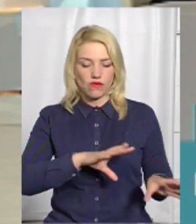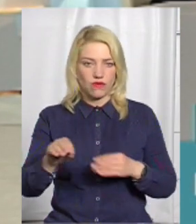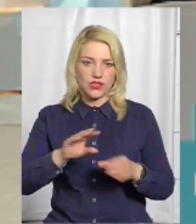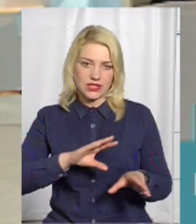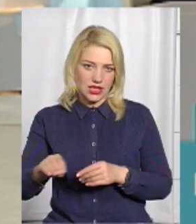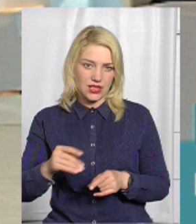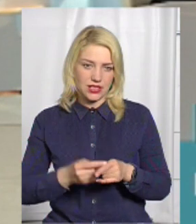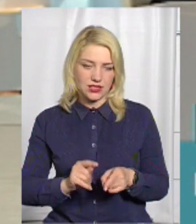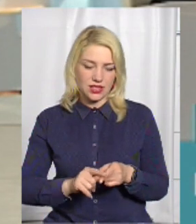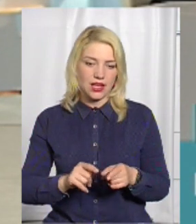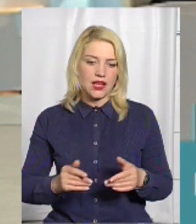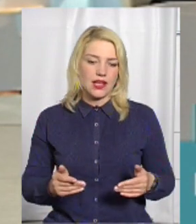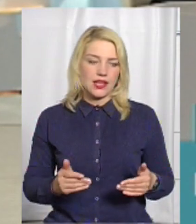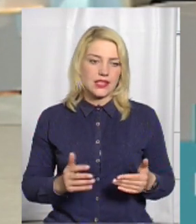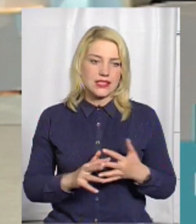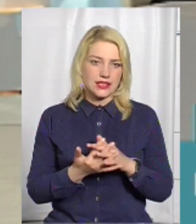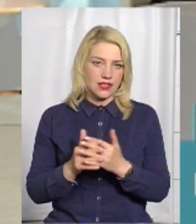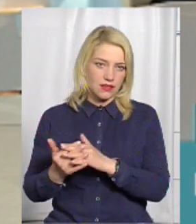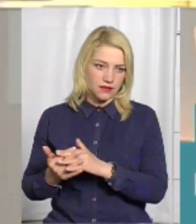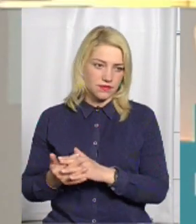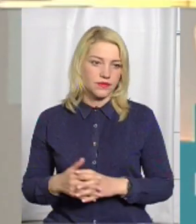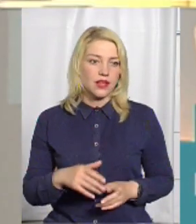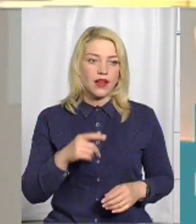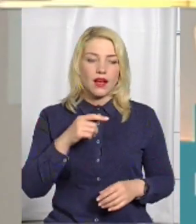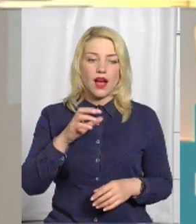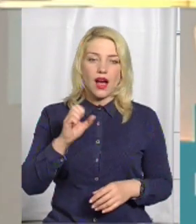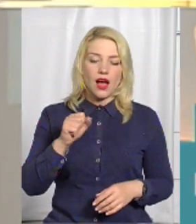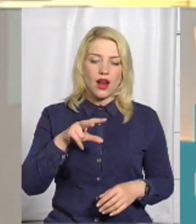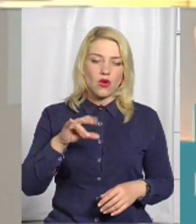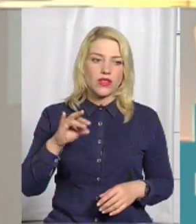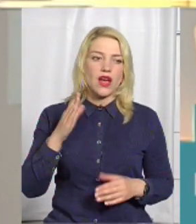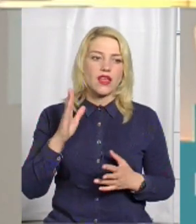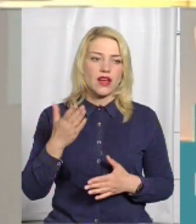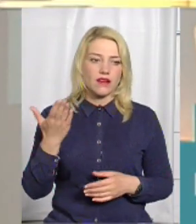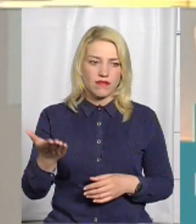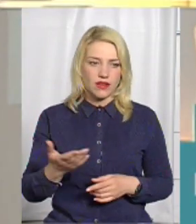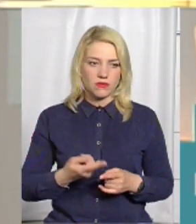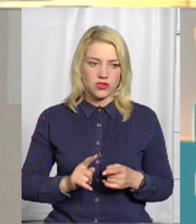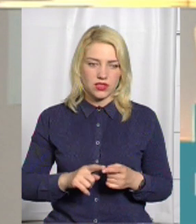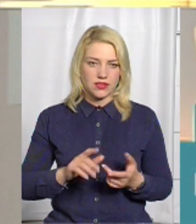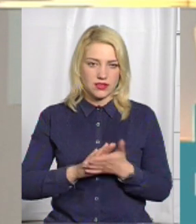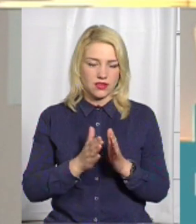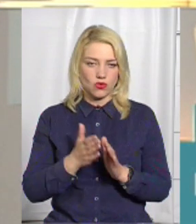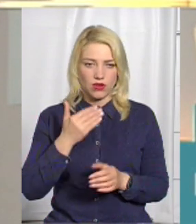з тих населених місць давніх. Пані Альона, а як вам слово відомо про це?